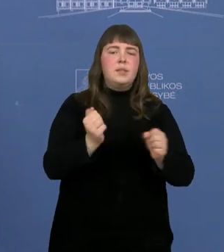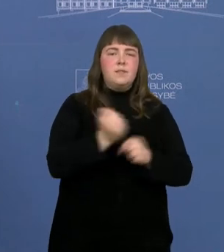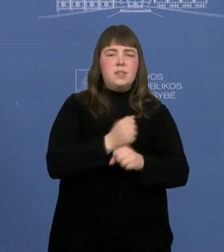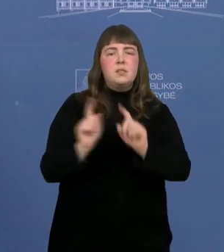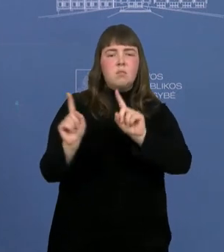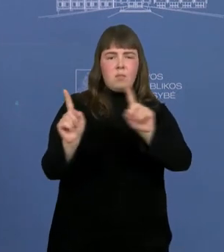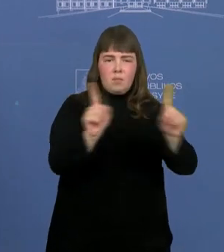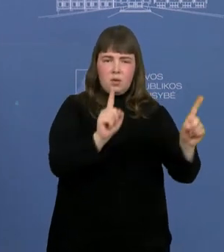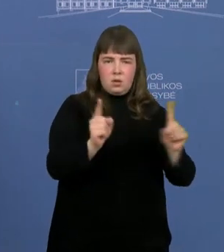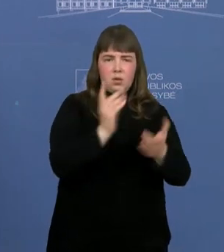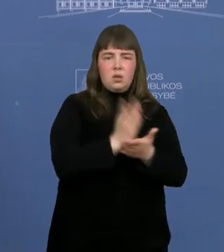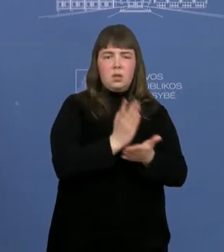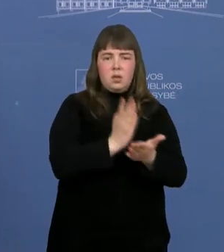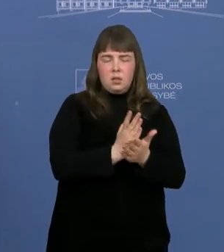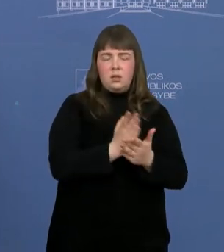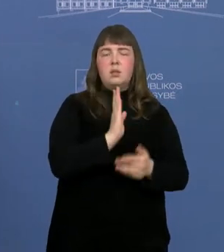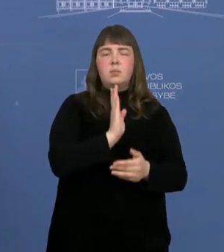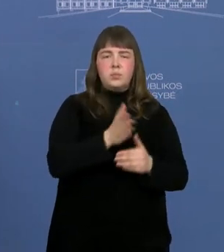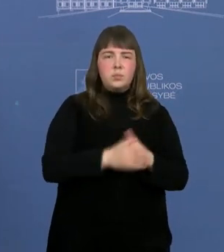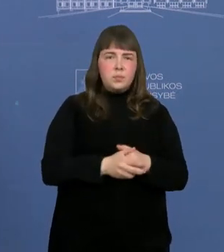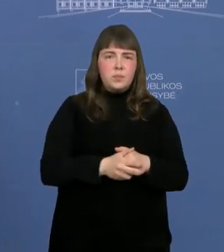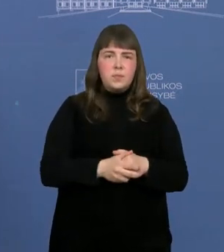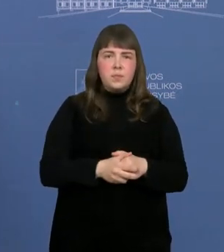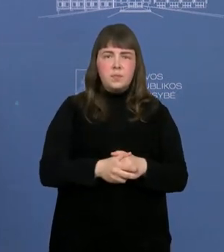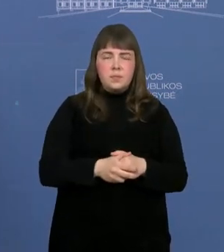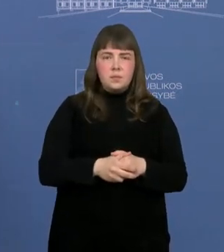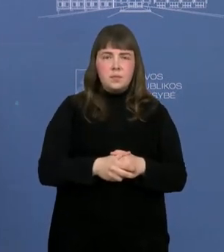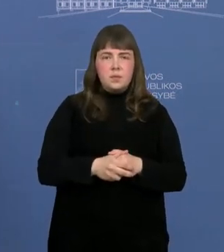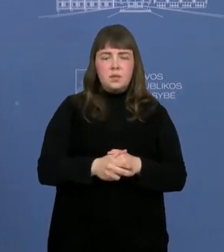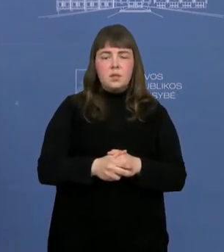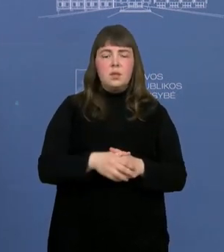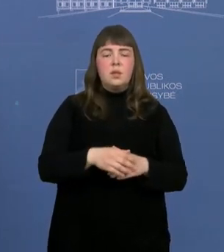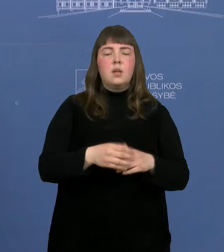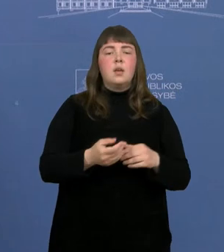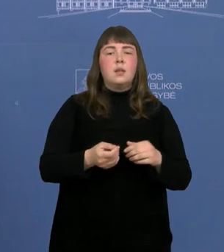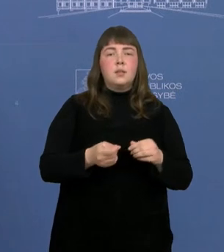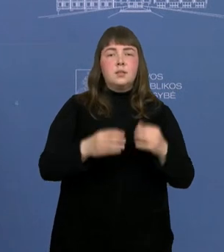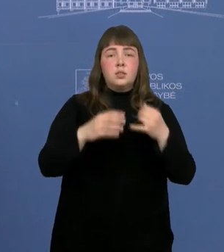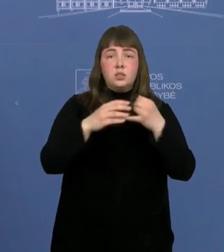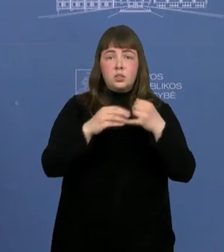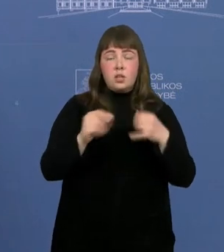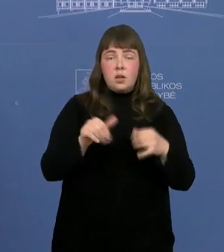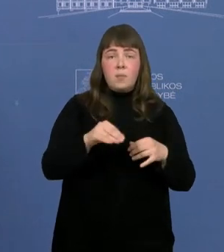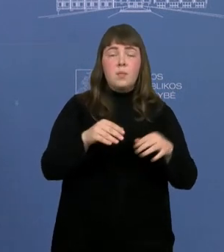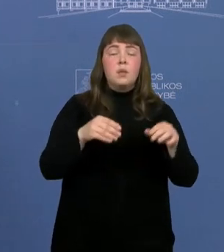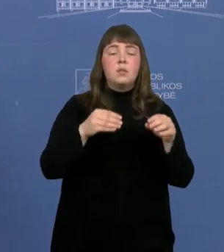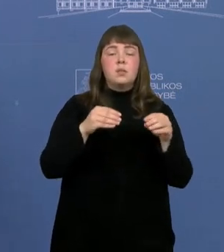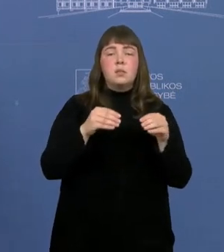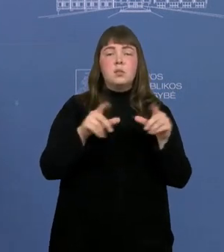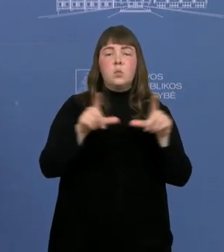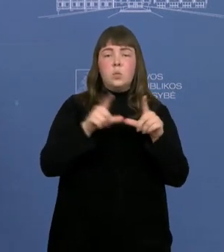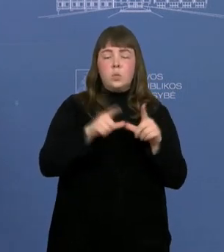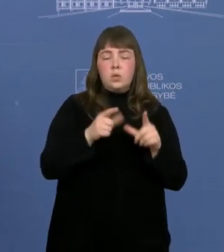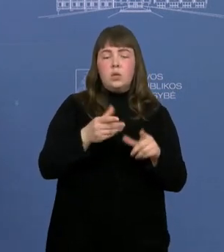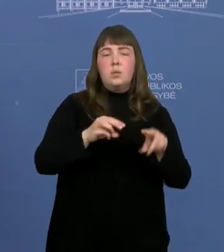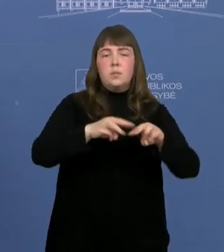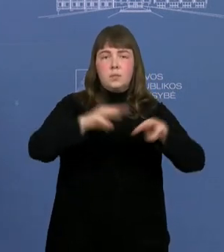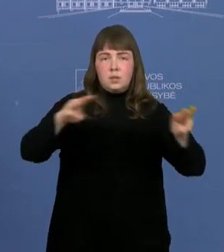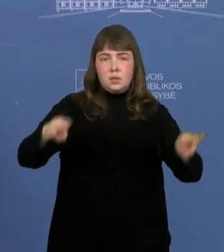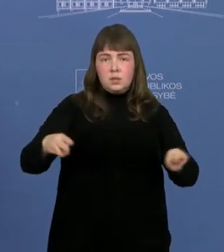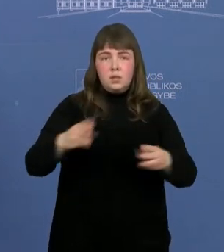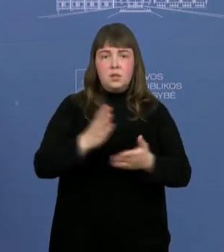žemės ūkioji. Visų pirma, žemės ūkio ministerija turės atskirą patikėtintą, yra valstybinė įstaiga